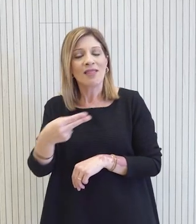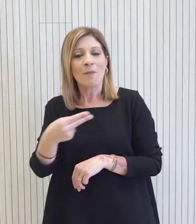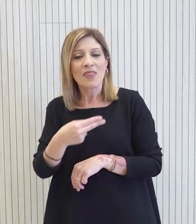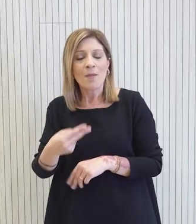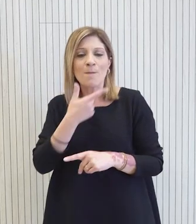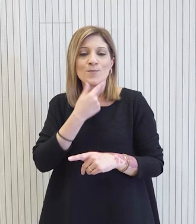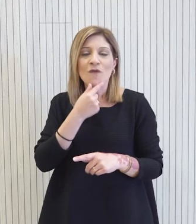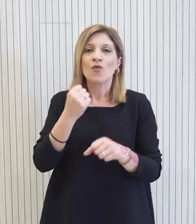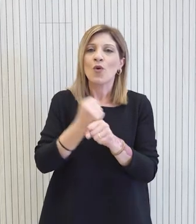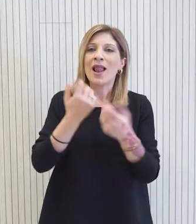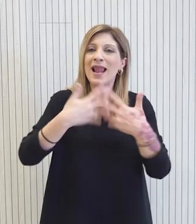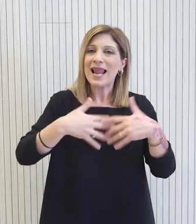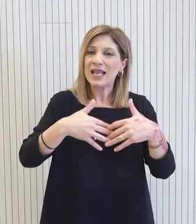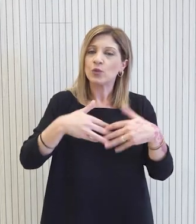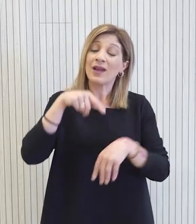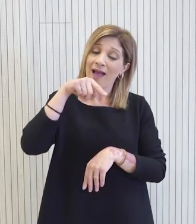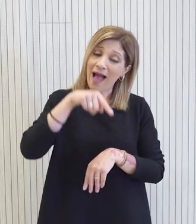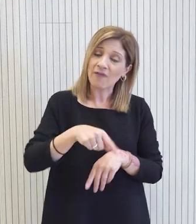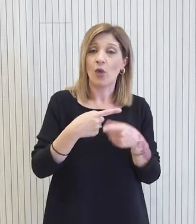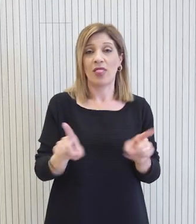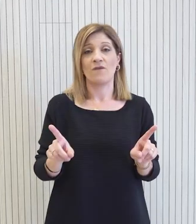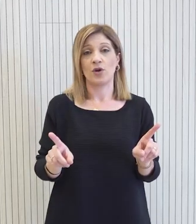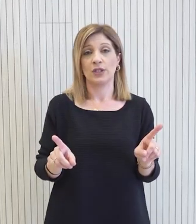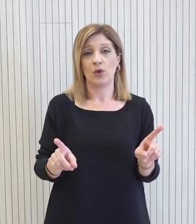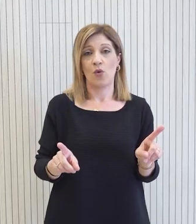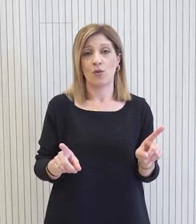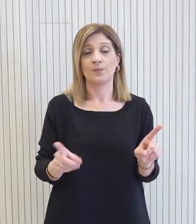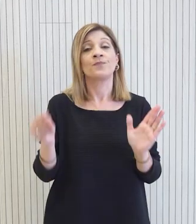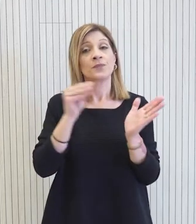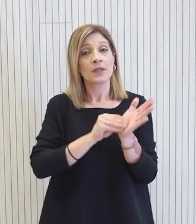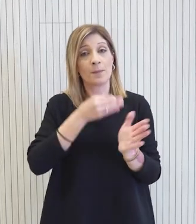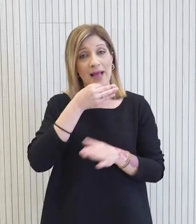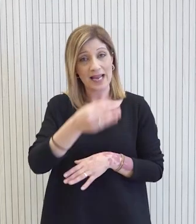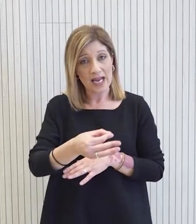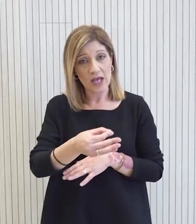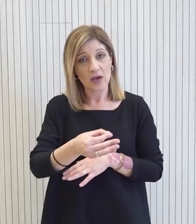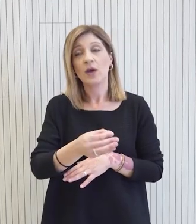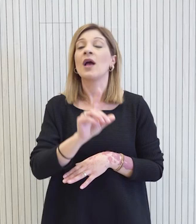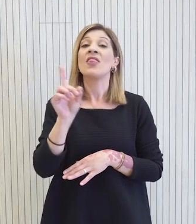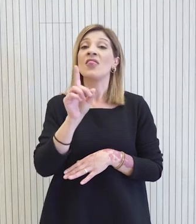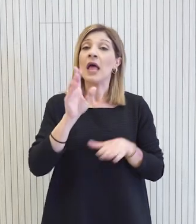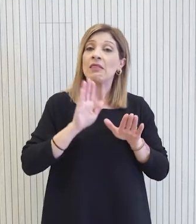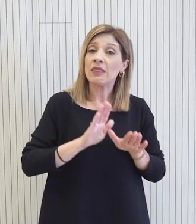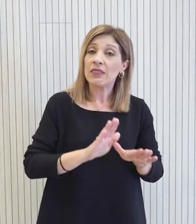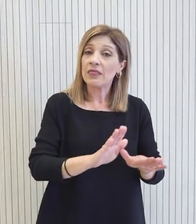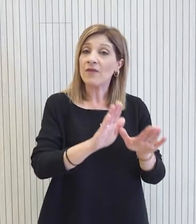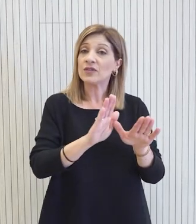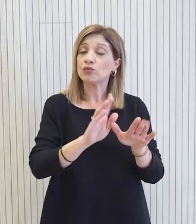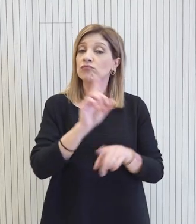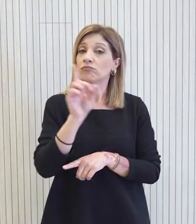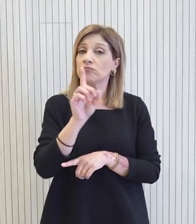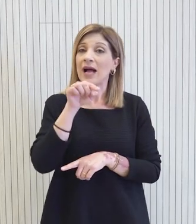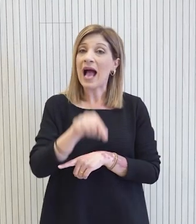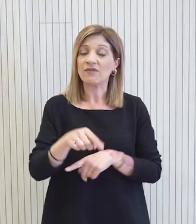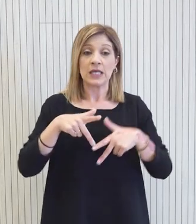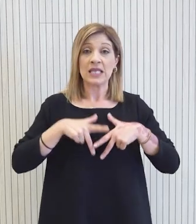μετάβαση στην ομαλότερη εφαρμογή της μεταρρύθμισης αυτά είναι κάτι διαφορετικό. Επαναλαμβάνω ότι δεν θα επεσέλθουμε σε αυτή τη συζήτηση. Δεν ήταν